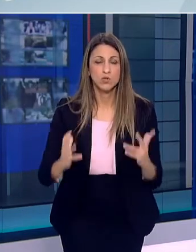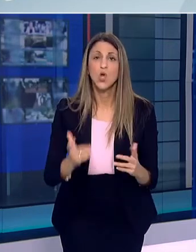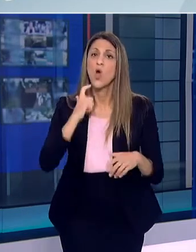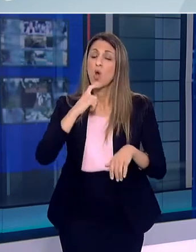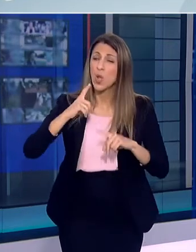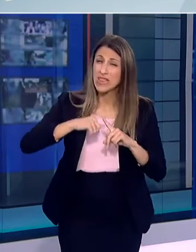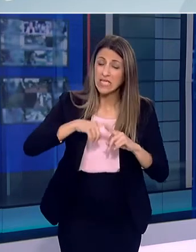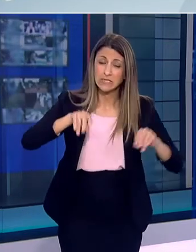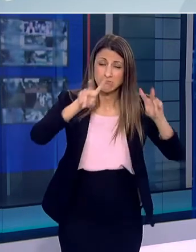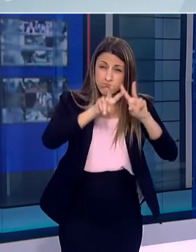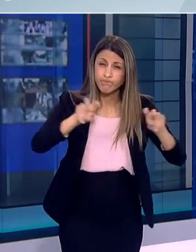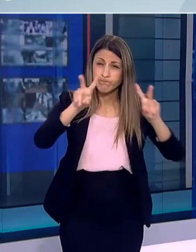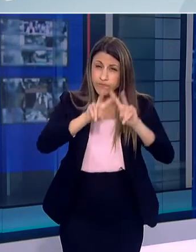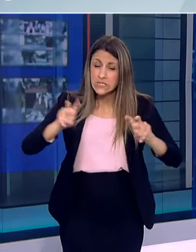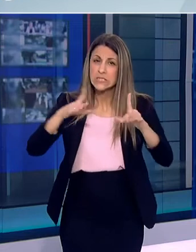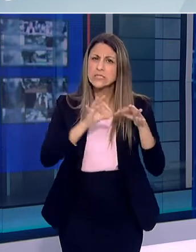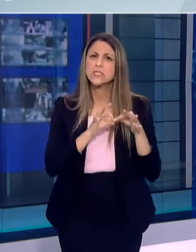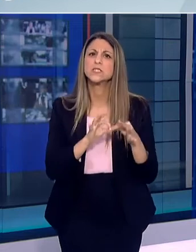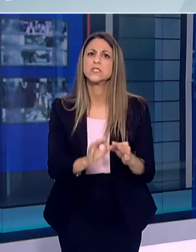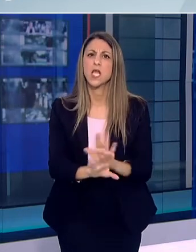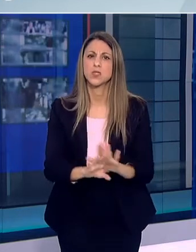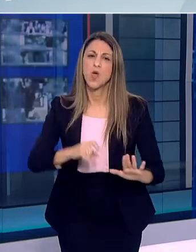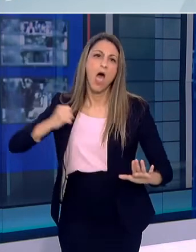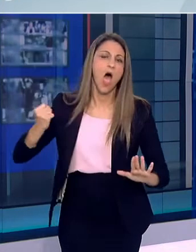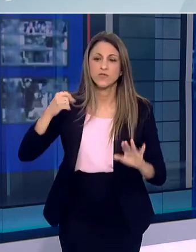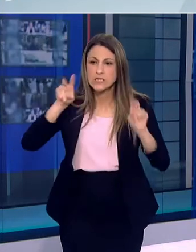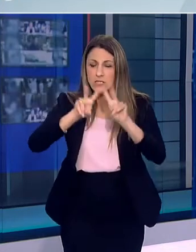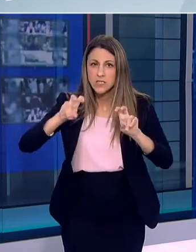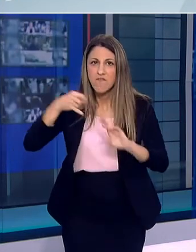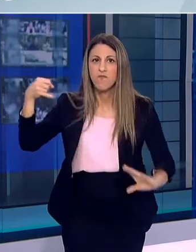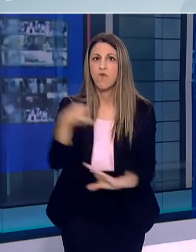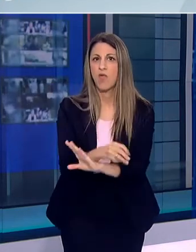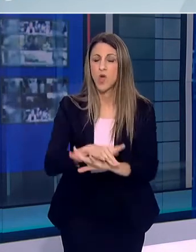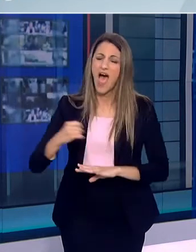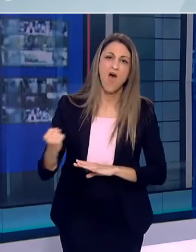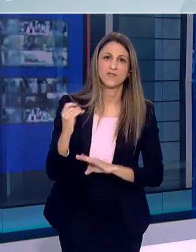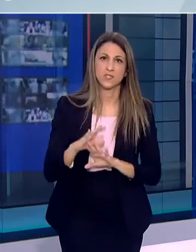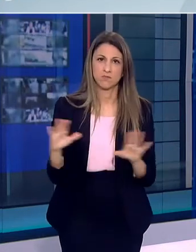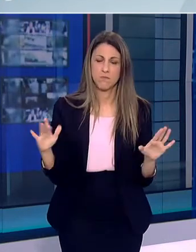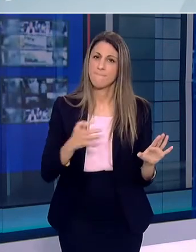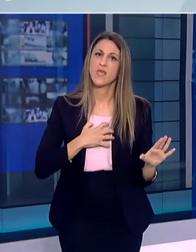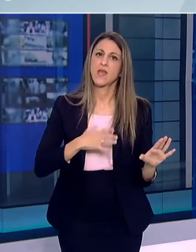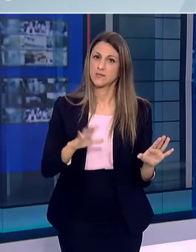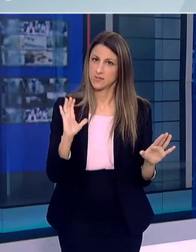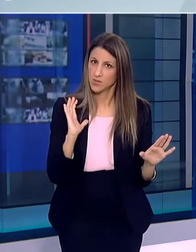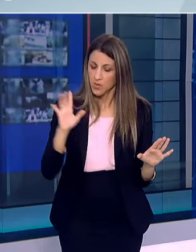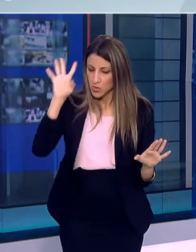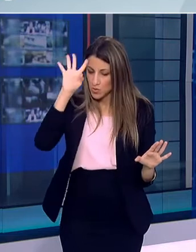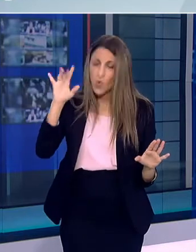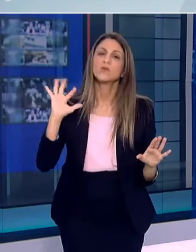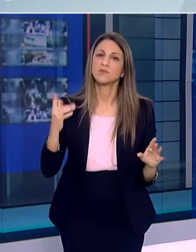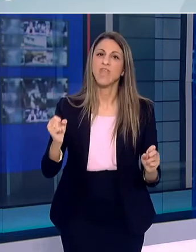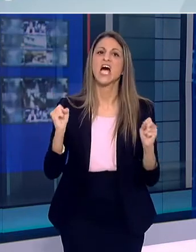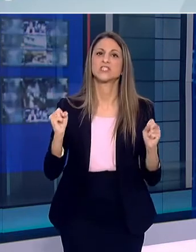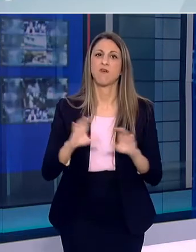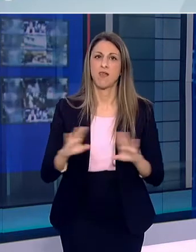δειγματοληψίες και η έλεγχη θα είναι και ενδελεχής και αυστηρή όπου χρειαστεί προκειμένου να παραμείνουν ασφαλείς